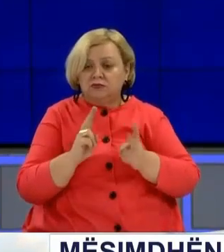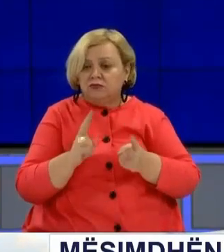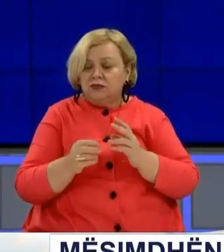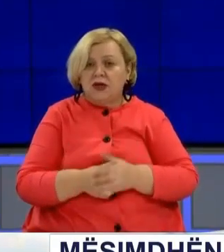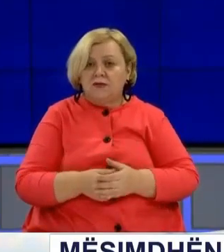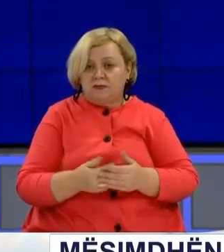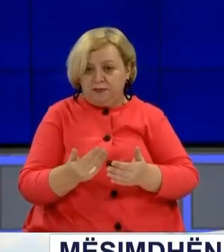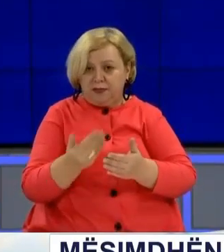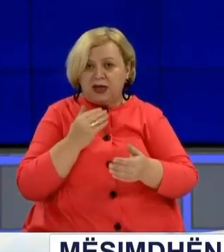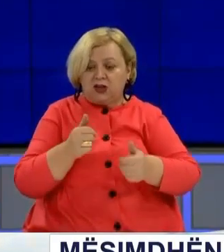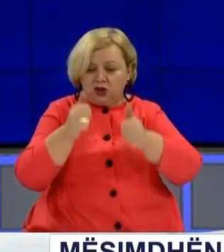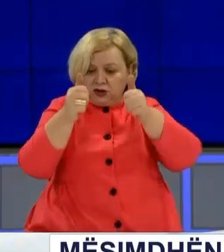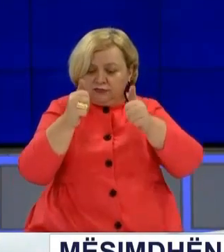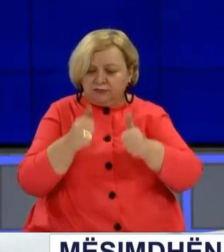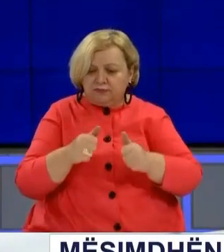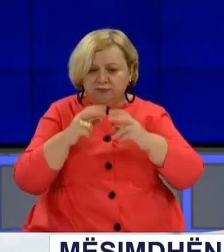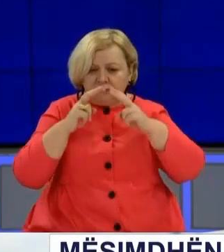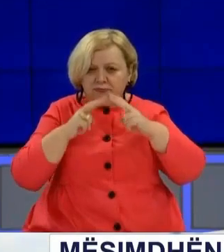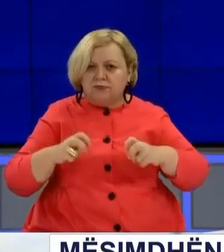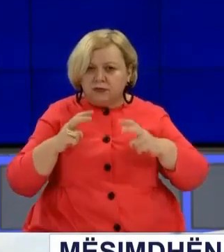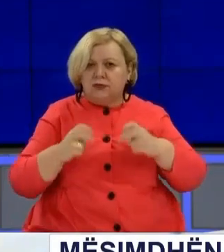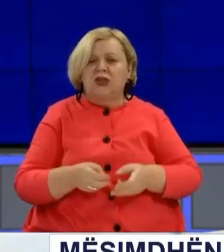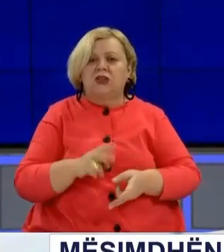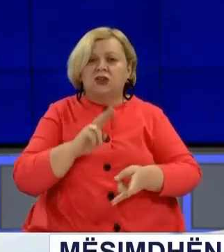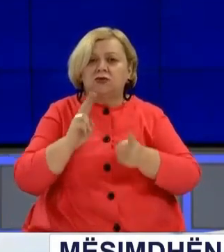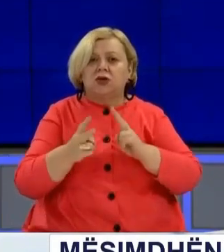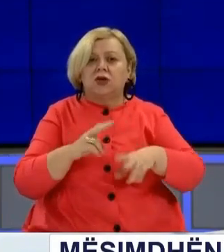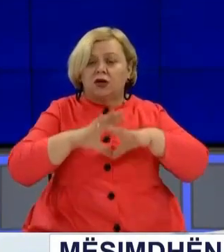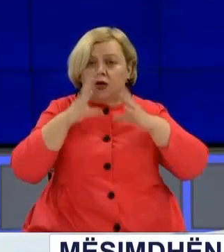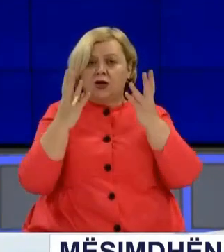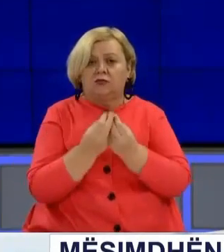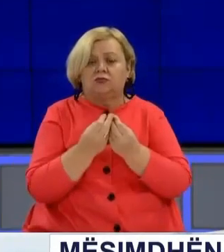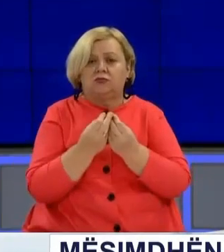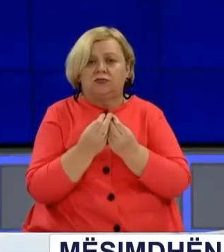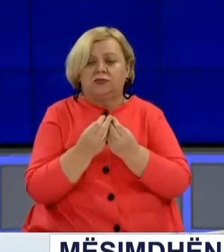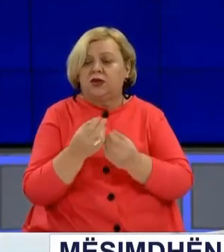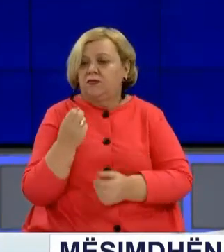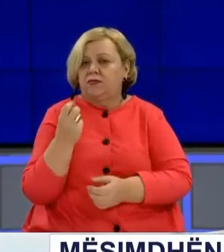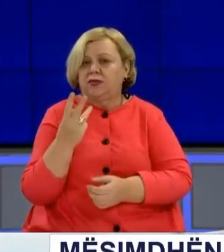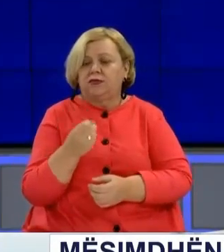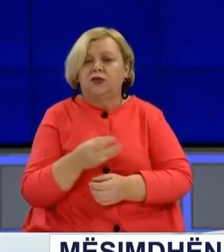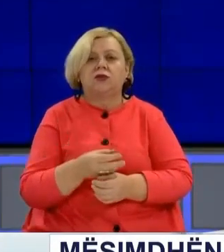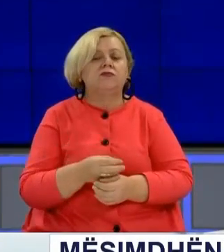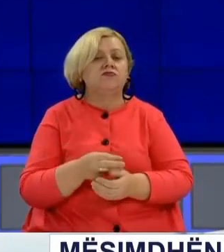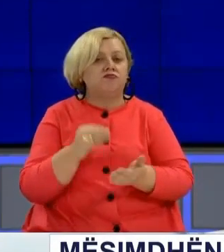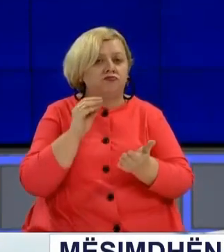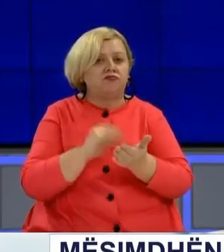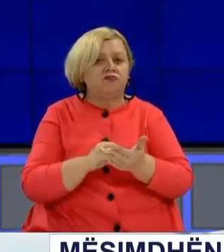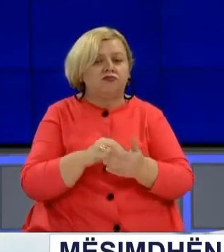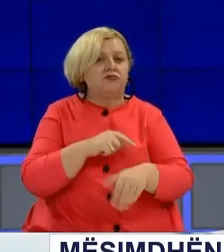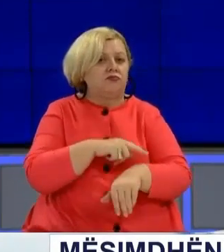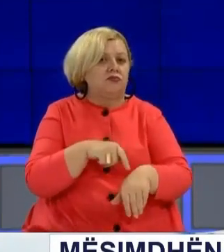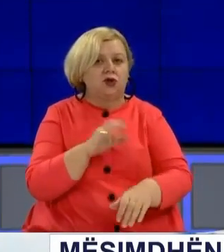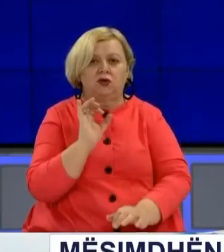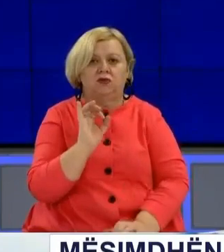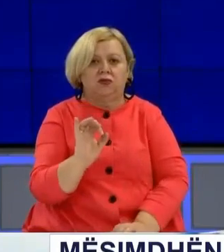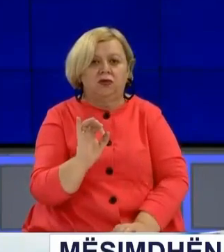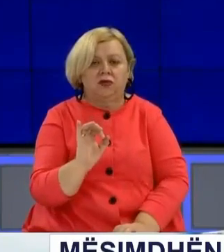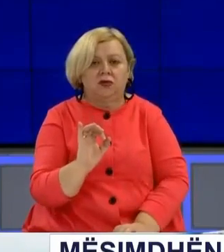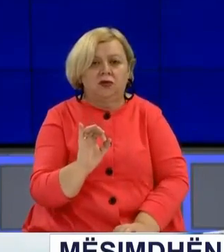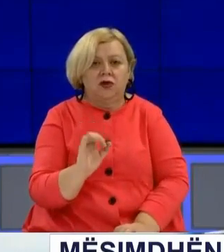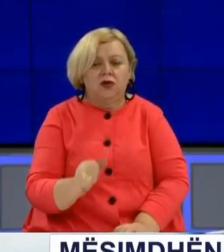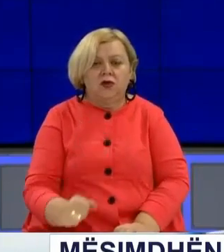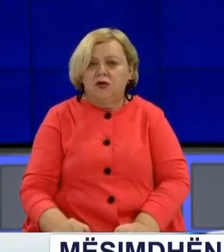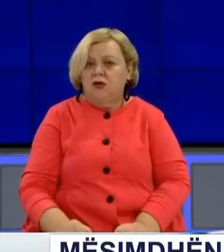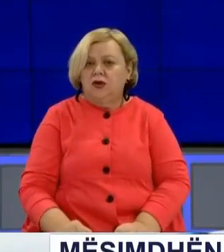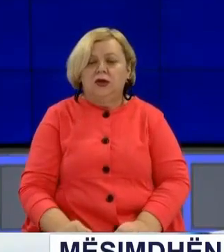konkurset, e bëjmë analizë dhe gjithë mësim nësimi mëllansit në një nivel të Prishtinës ju pletsojmë normat mësimore. Kjo në do shta nga ka